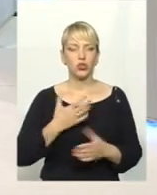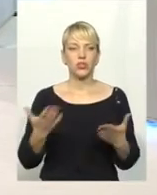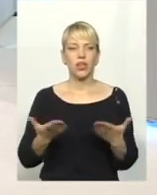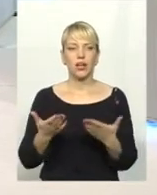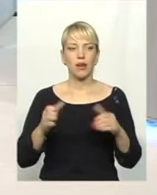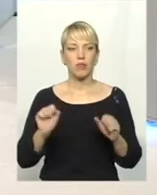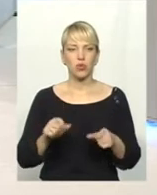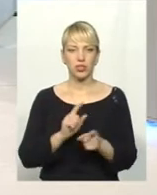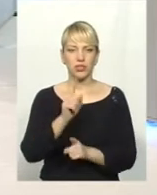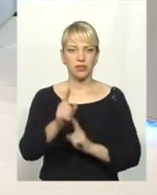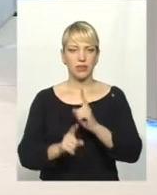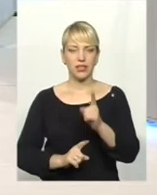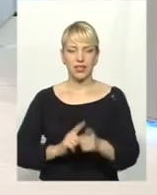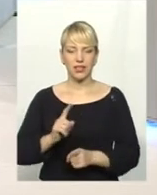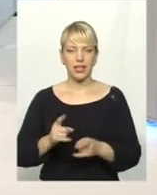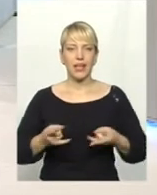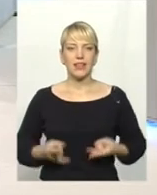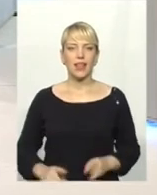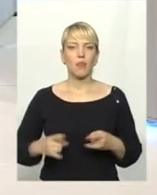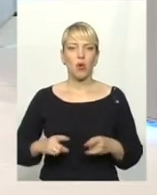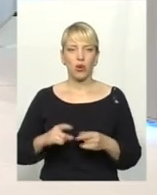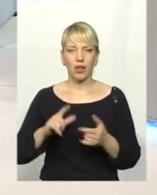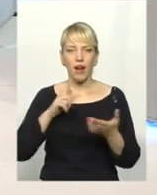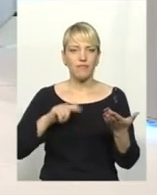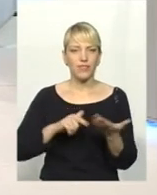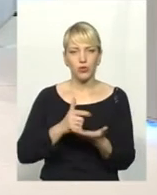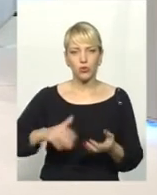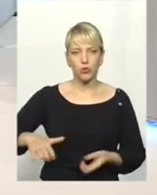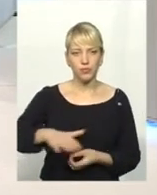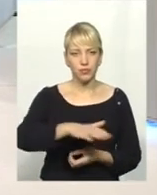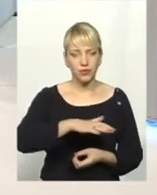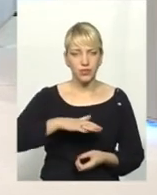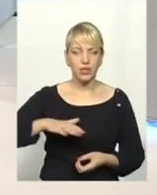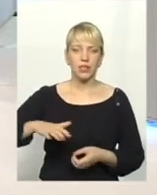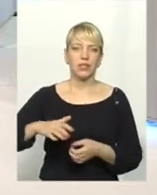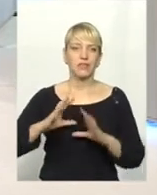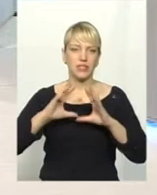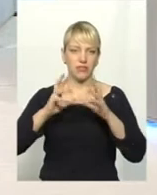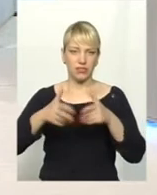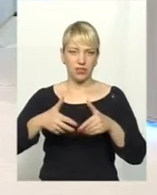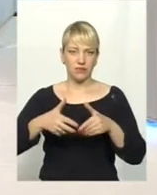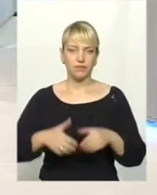може змінити демографію в світі.